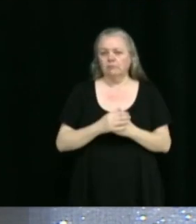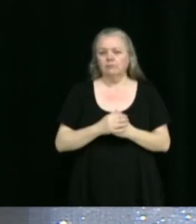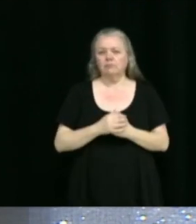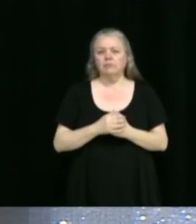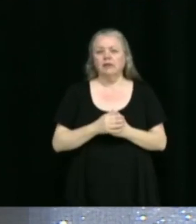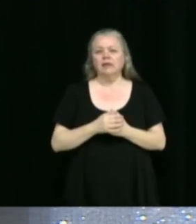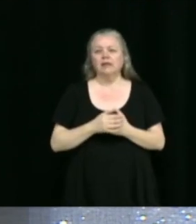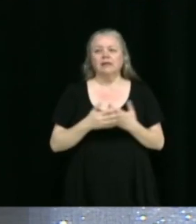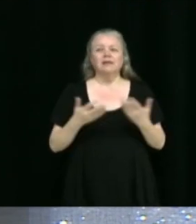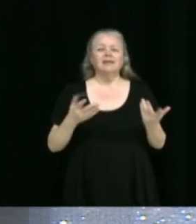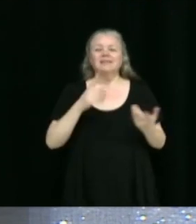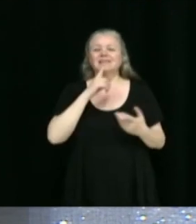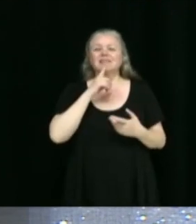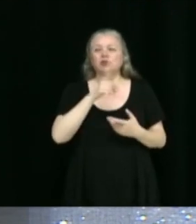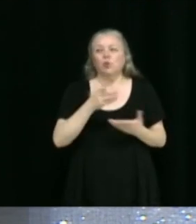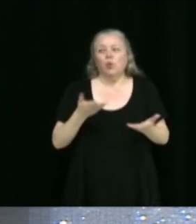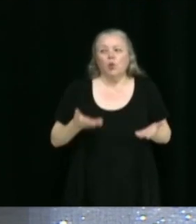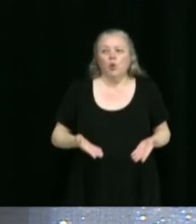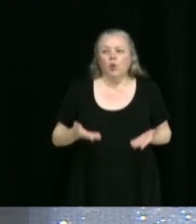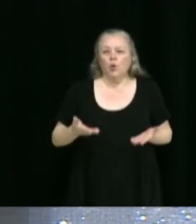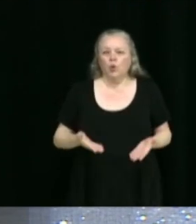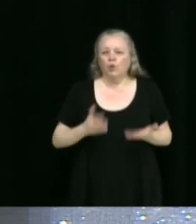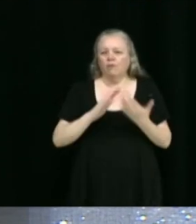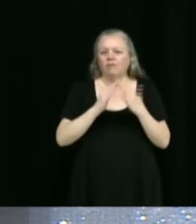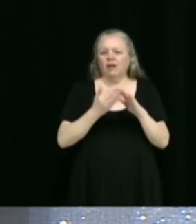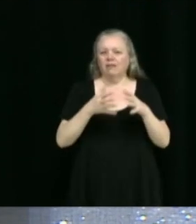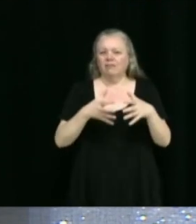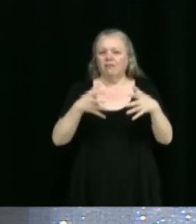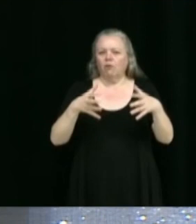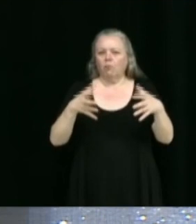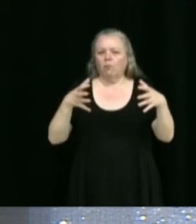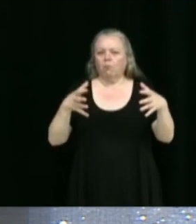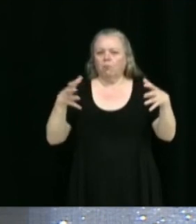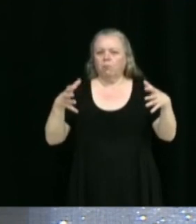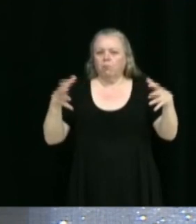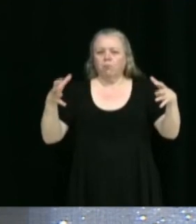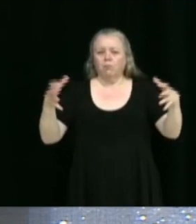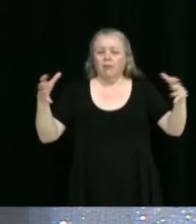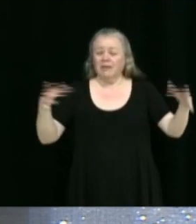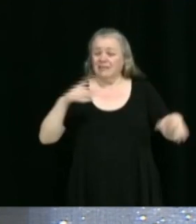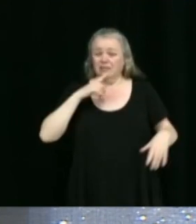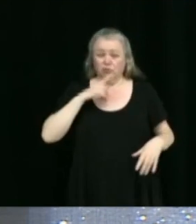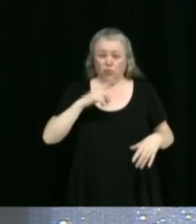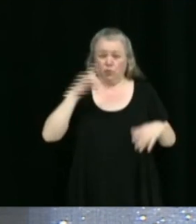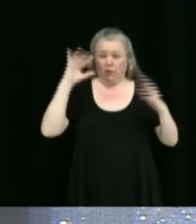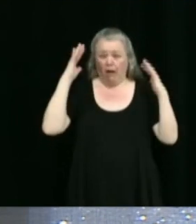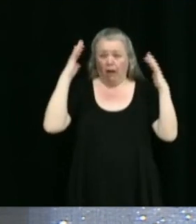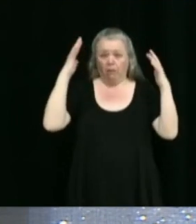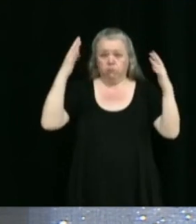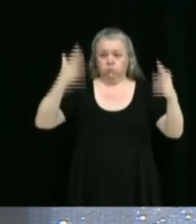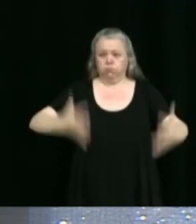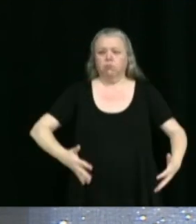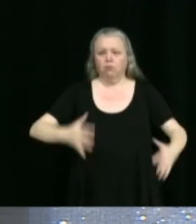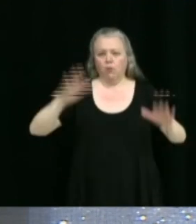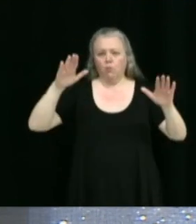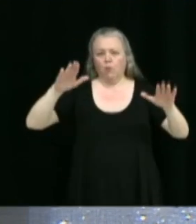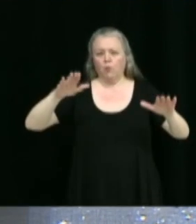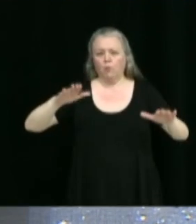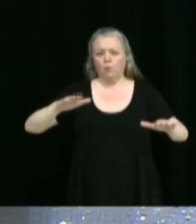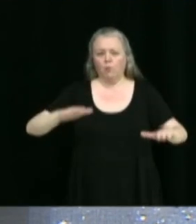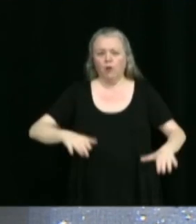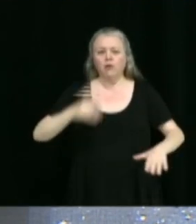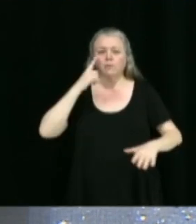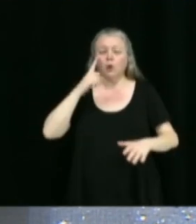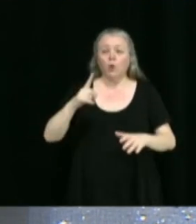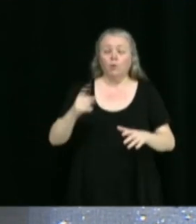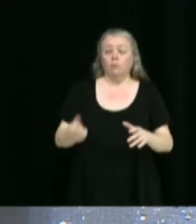'on fait, c'est certain qu'avec le développement de la municipalité, il y une réduction de la canopée. Donc, y des arbres qui sont abattus pour voir naître des